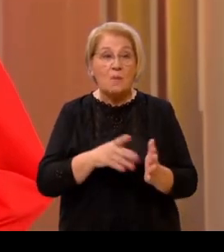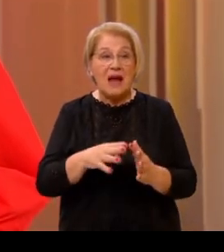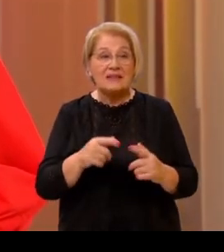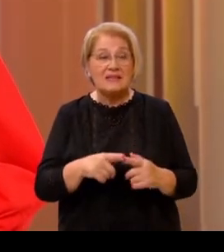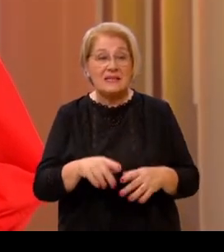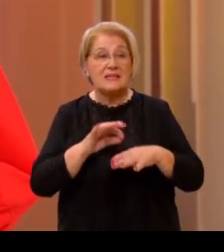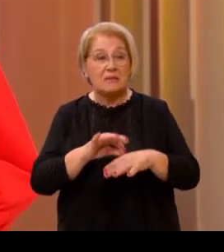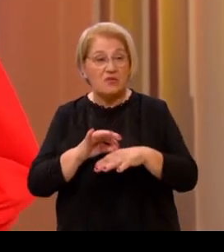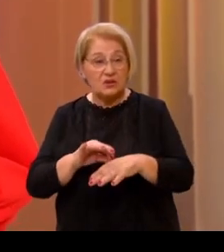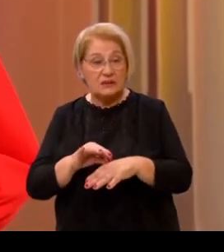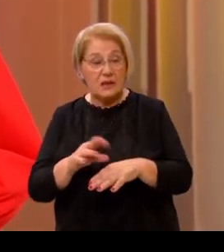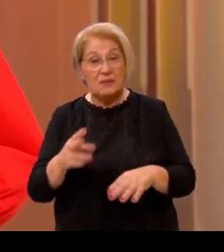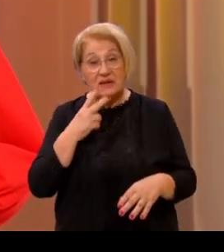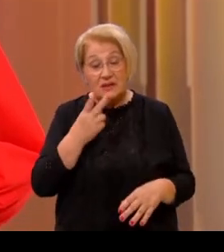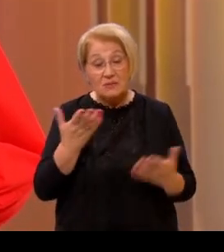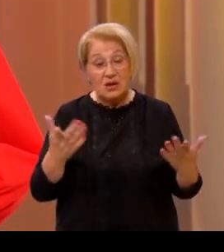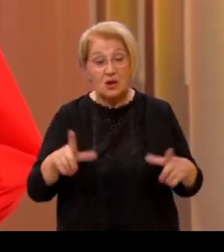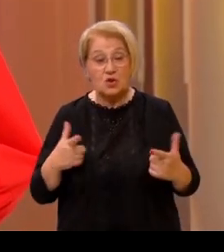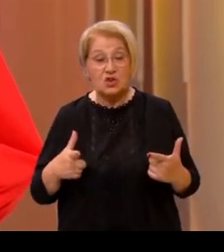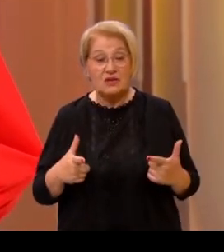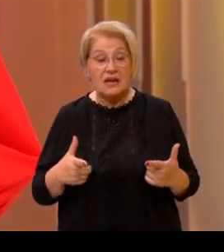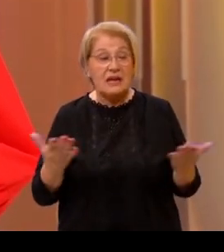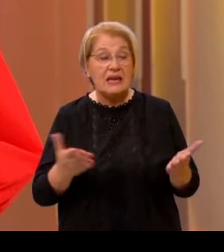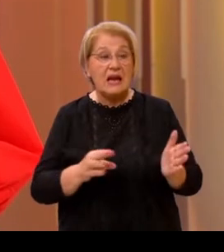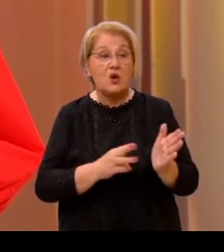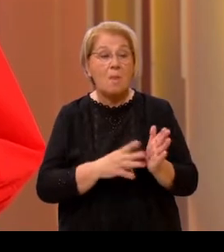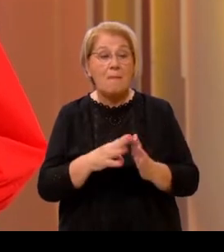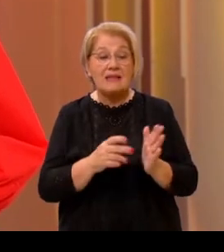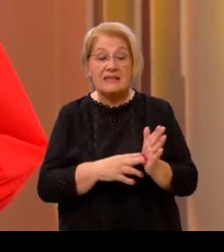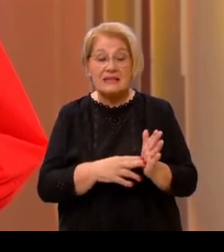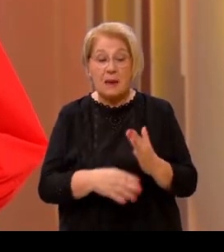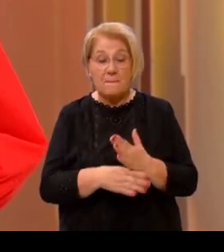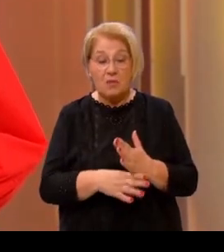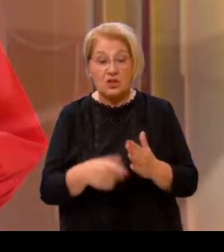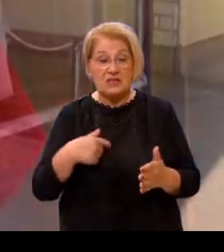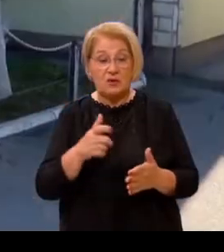čelnicima, pa da vidimo kako oni žive i kako to matica pomaže svojim članovima.